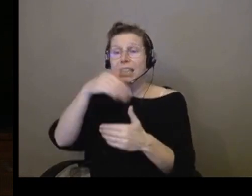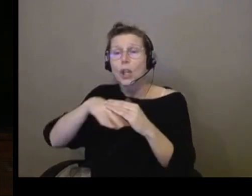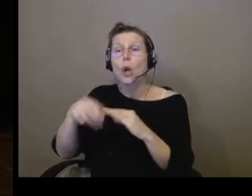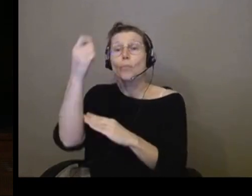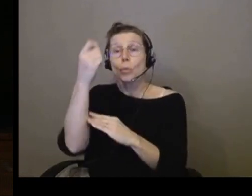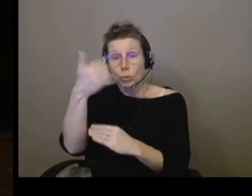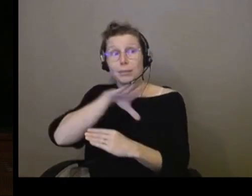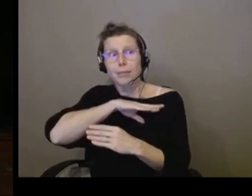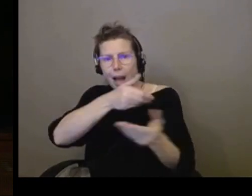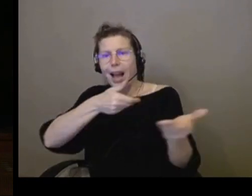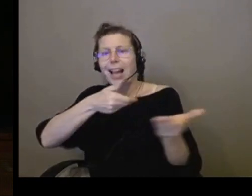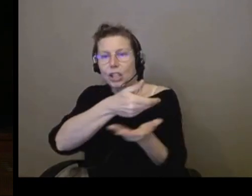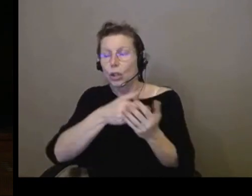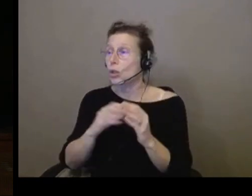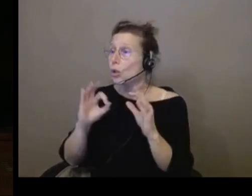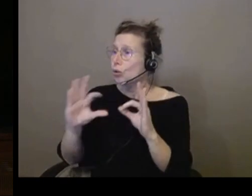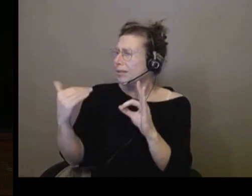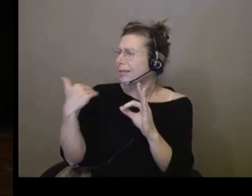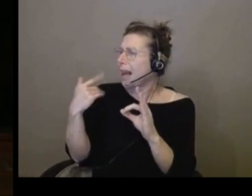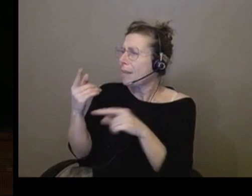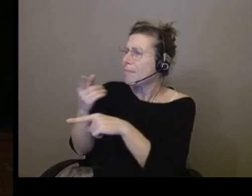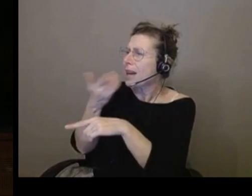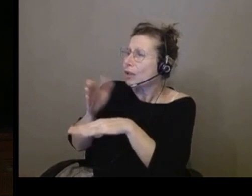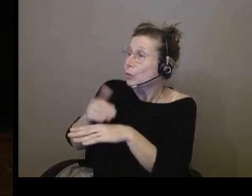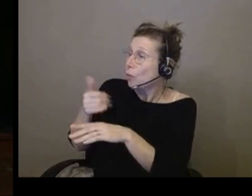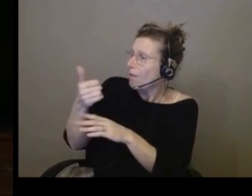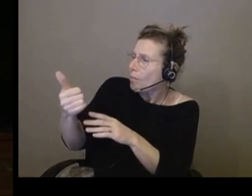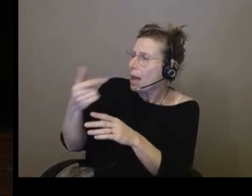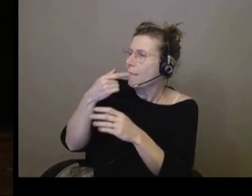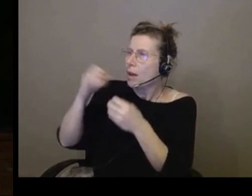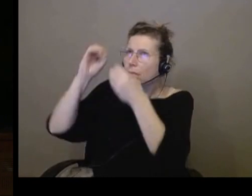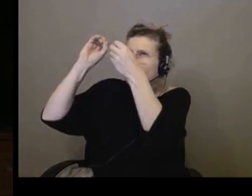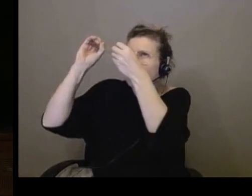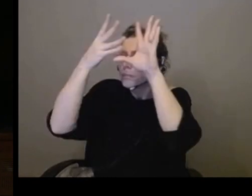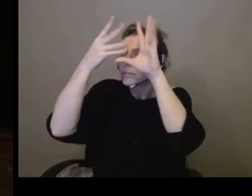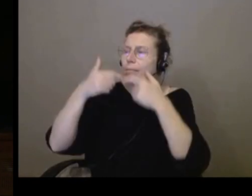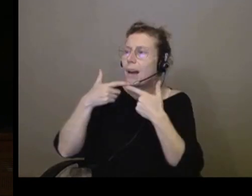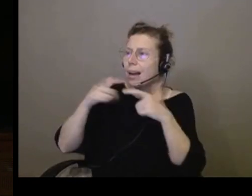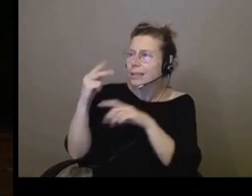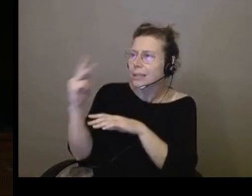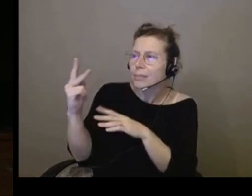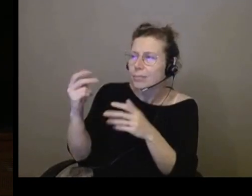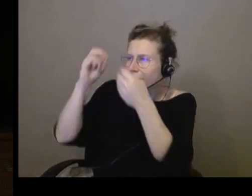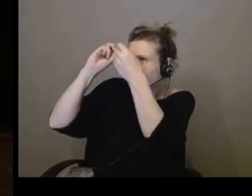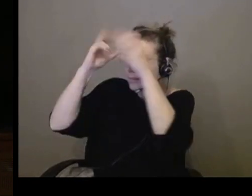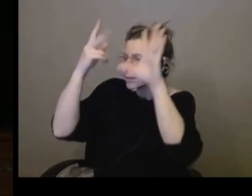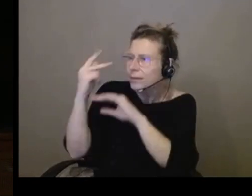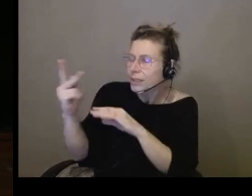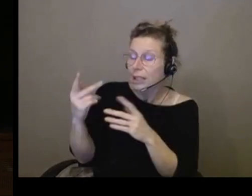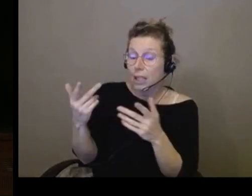tout à'heure, vous me parliez de vous, votre vision, votre perception de ce qu'est l'accessibilité. Moi, j'aimerais qu'on rebondisse avec ce que vous venez de nous dire